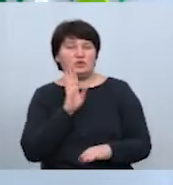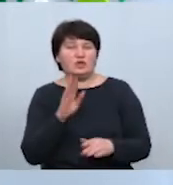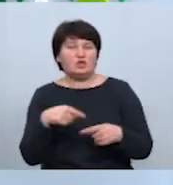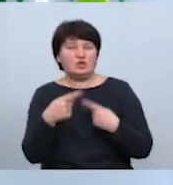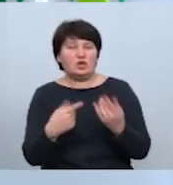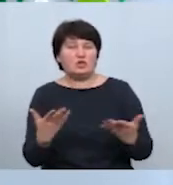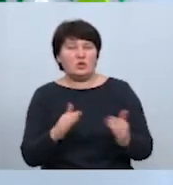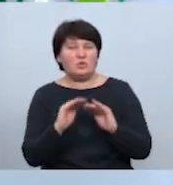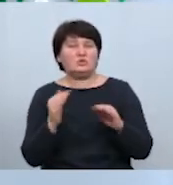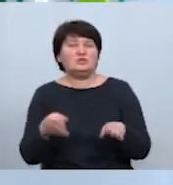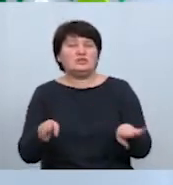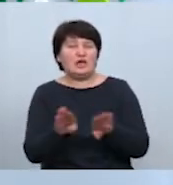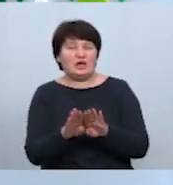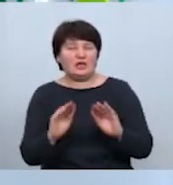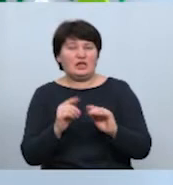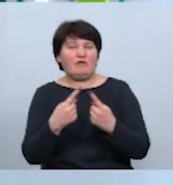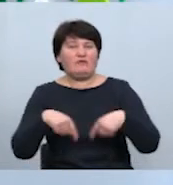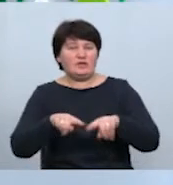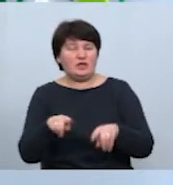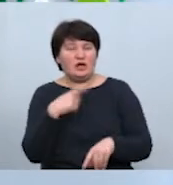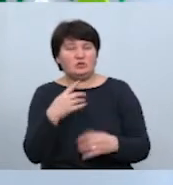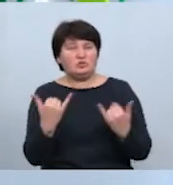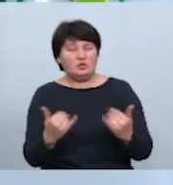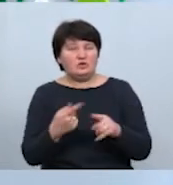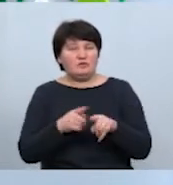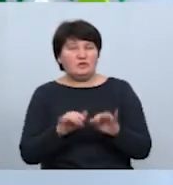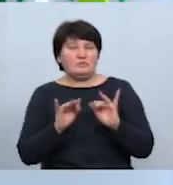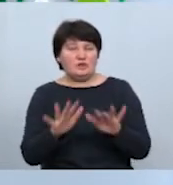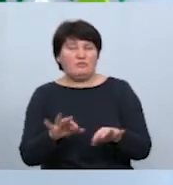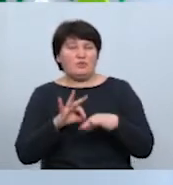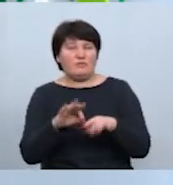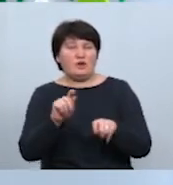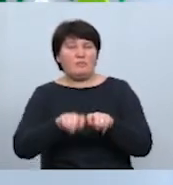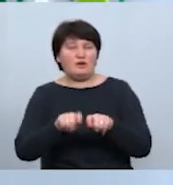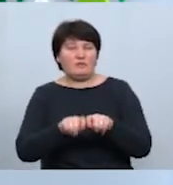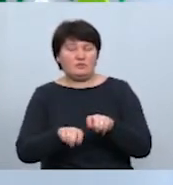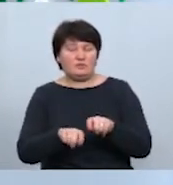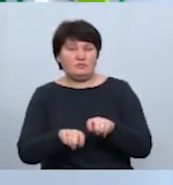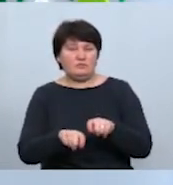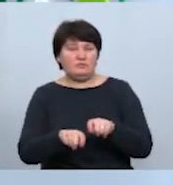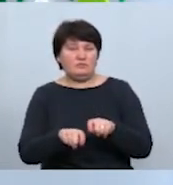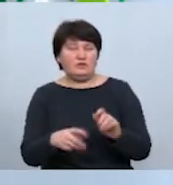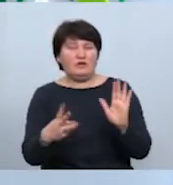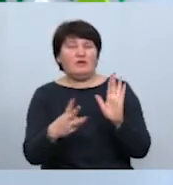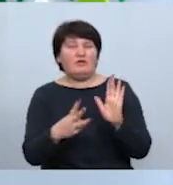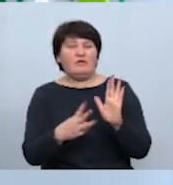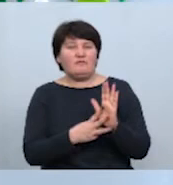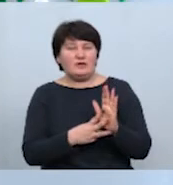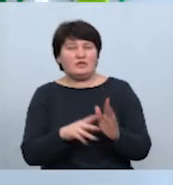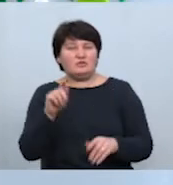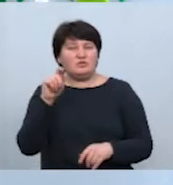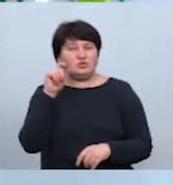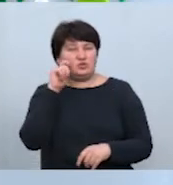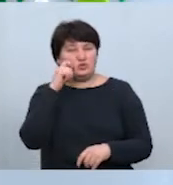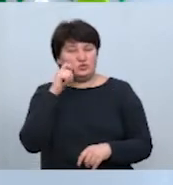закрили відділення на карантин. Каже, що сьогодні у цій справі проводять перевірку. Вісім головок часнику та стакан